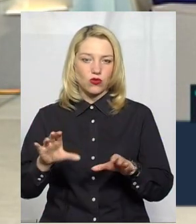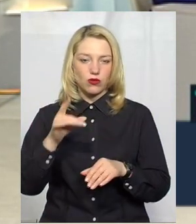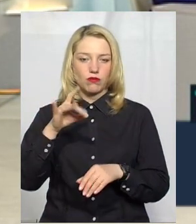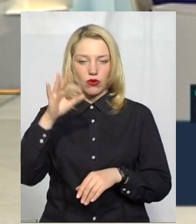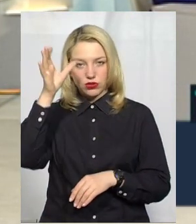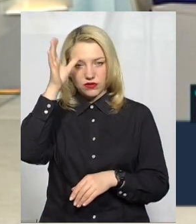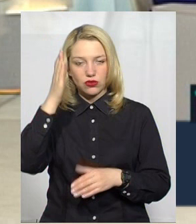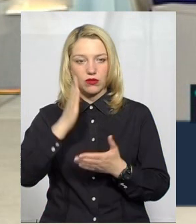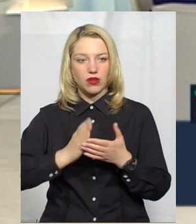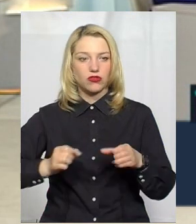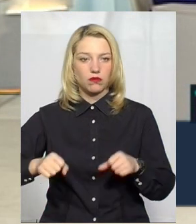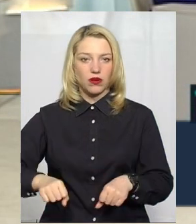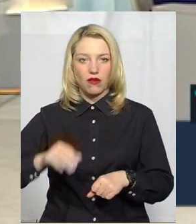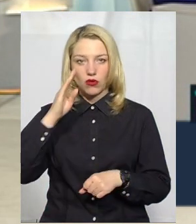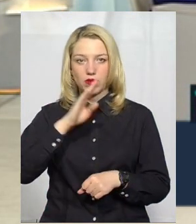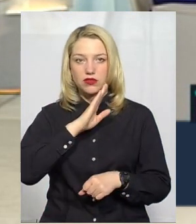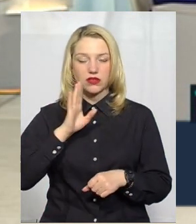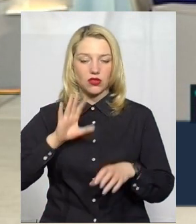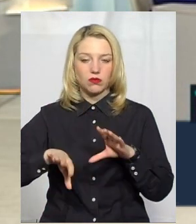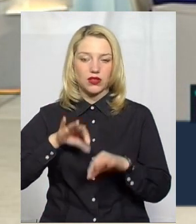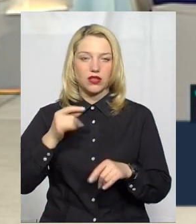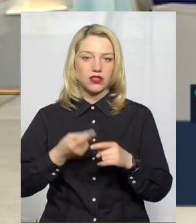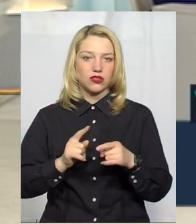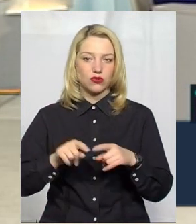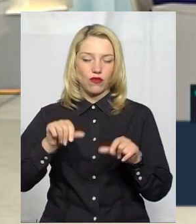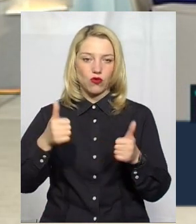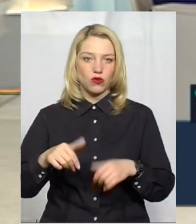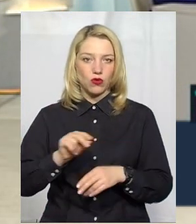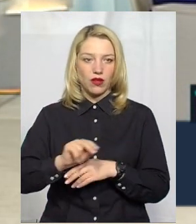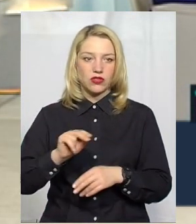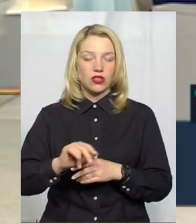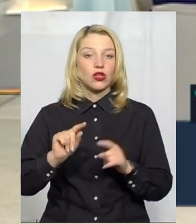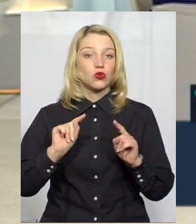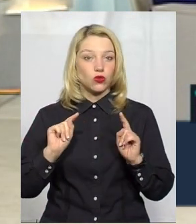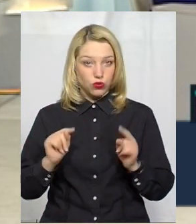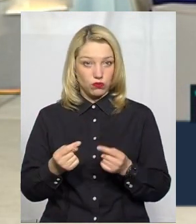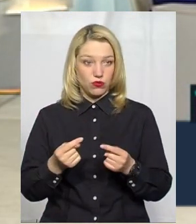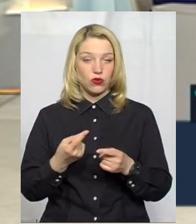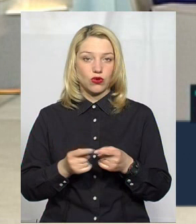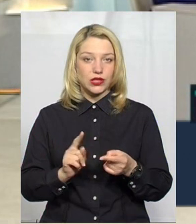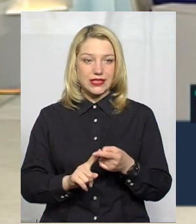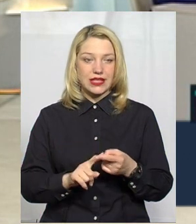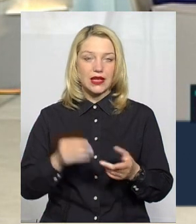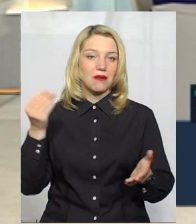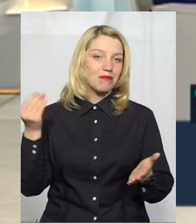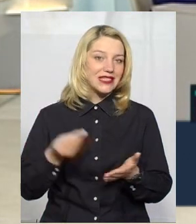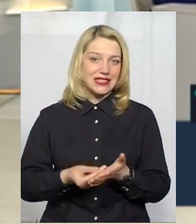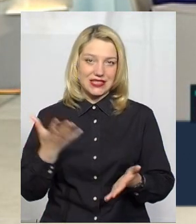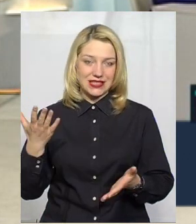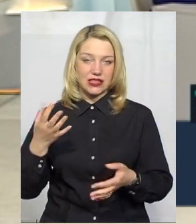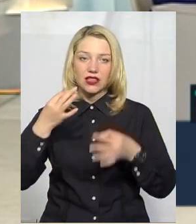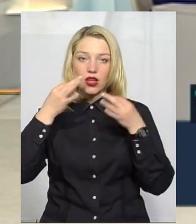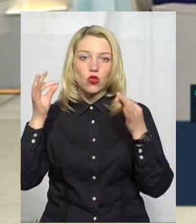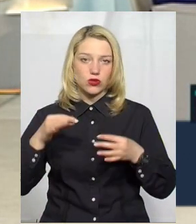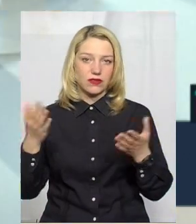освіту, і мають право батьки обирати цю форму навчання. І тому оцей безцінний, я вважаю, зараз